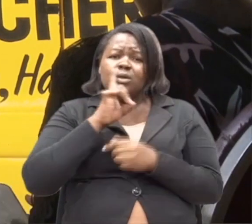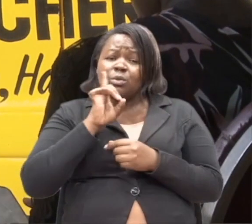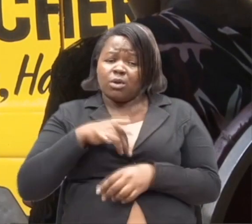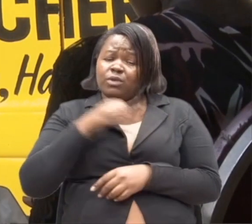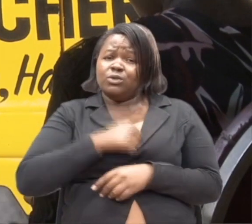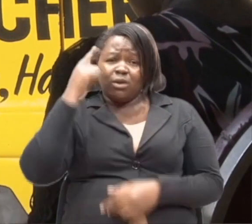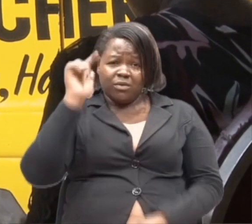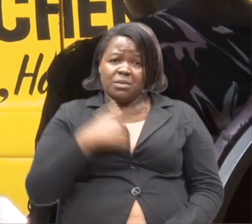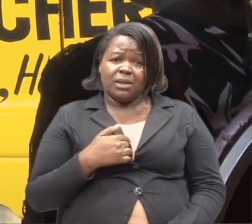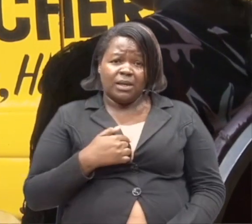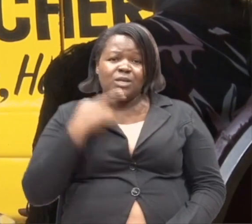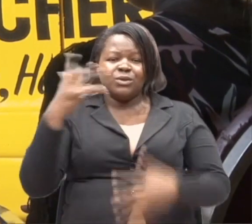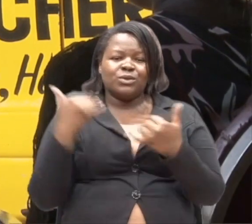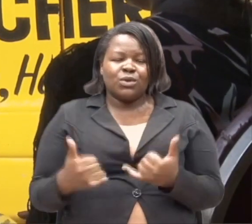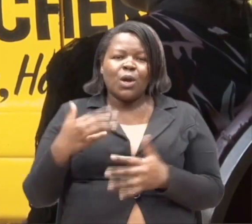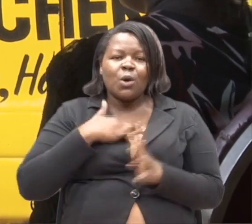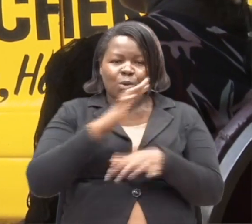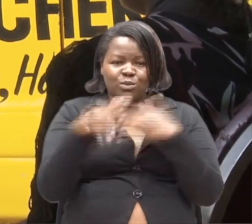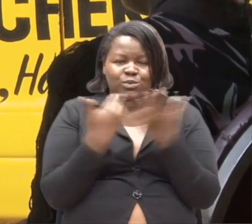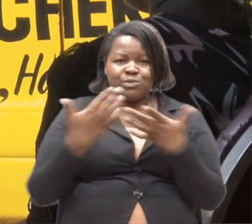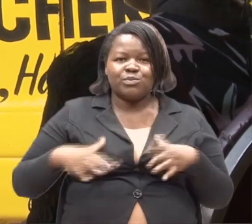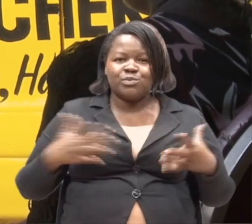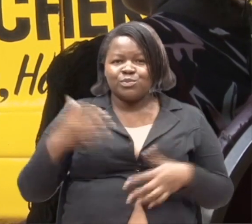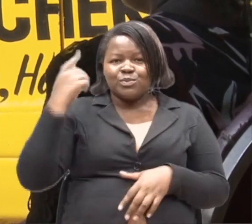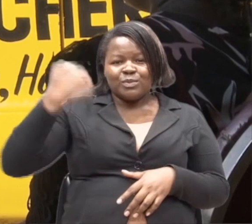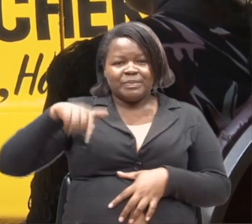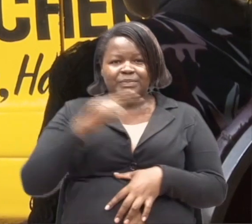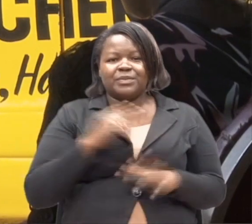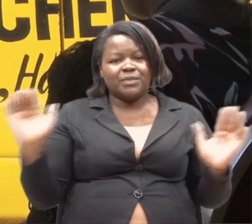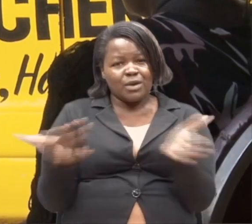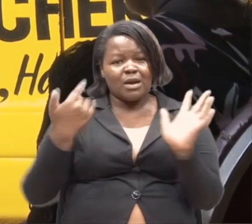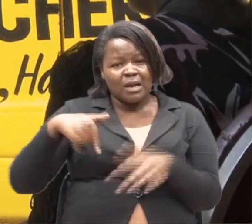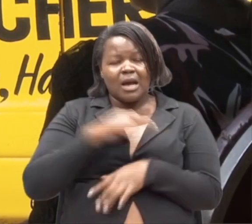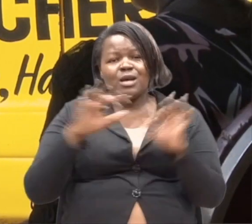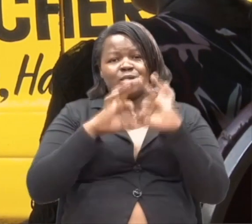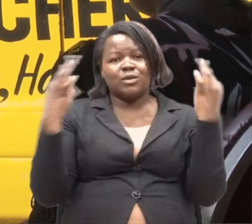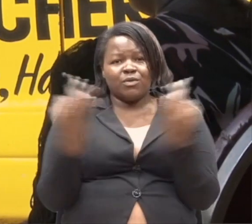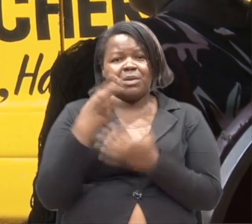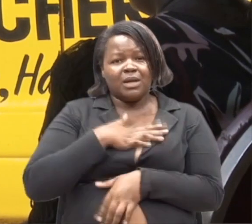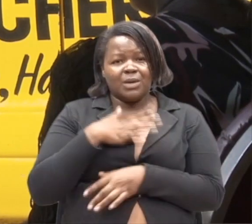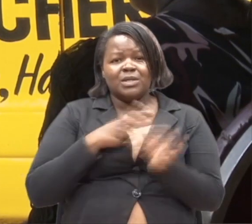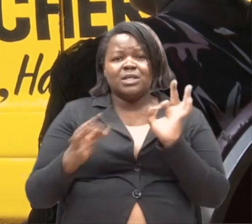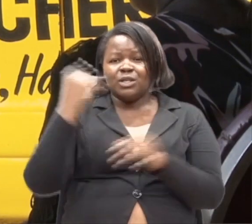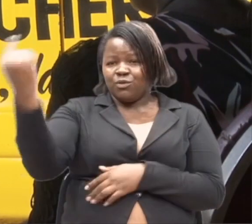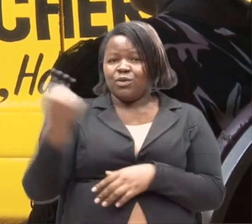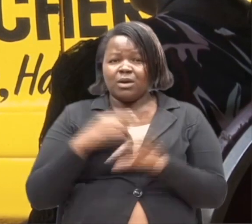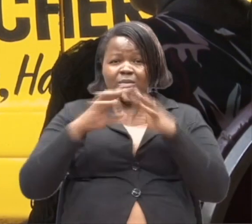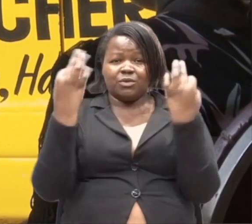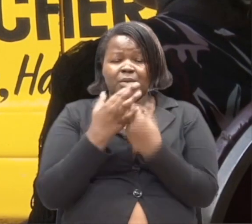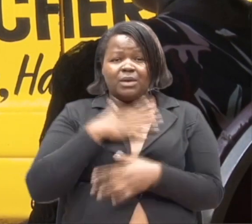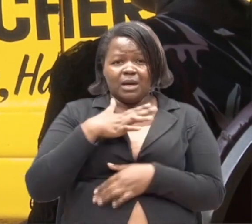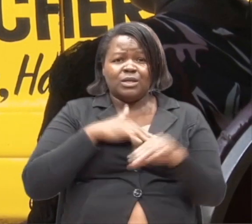utanihurumia. Kwa hivyo sisi tunataka tu bora mutuelewe. Mutuenzi katika familia zetu. By the way ukikuja katika